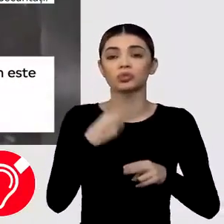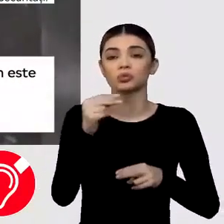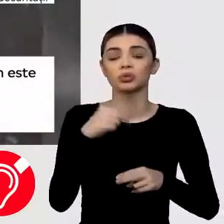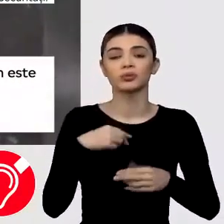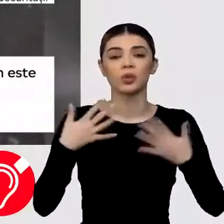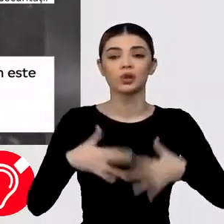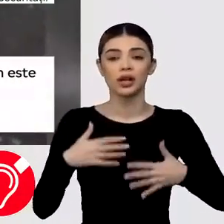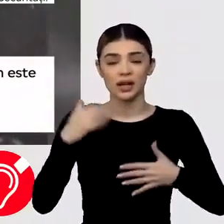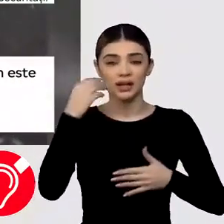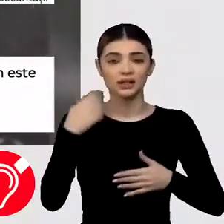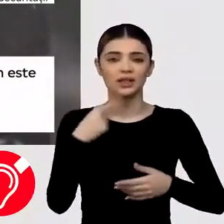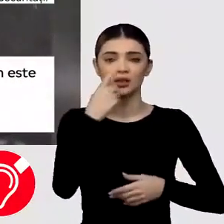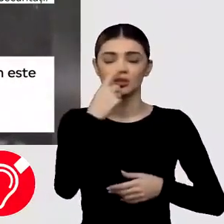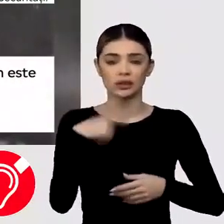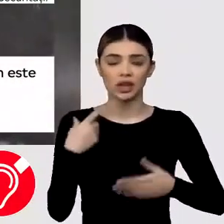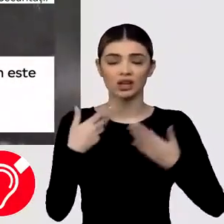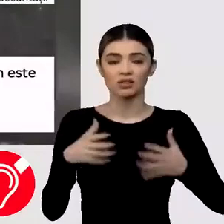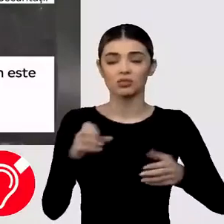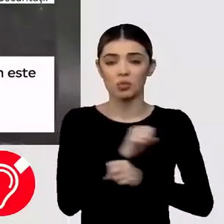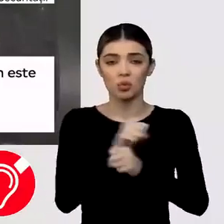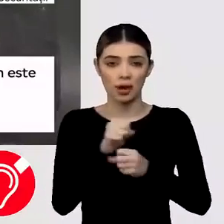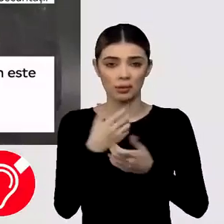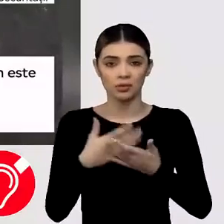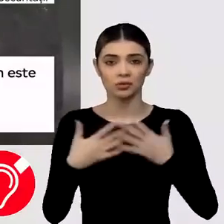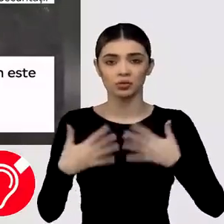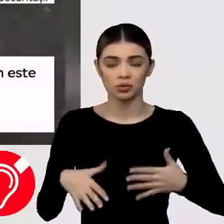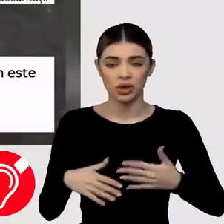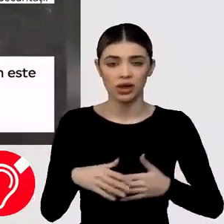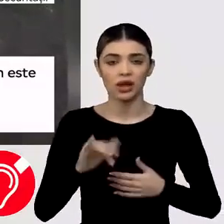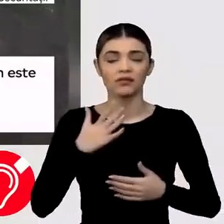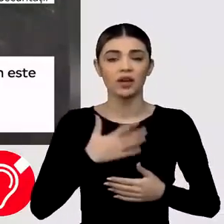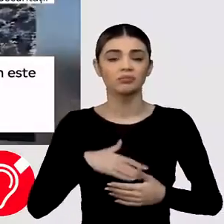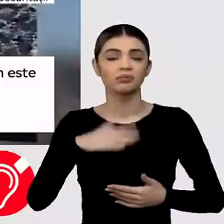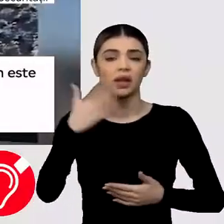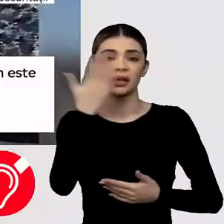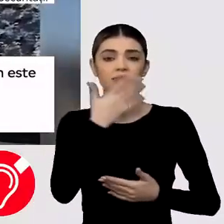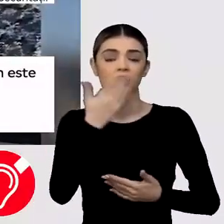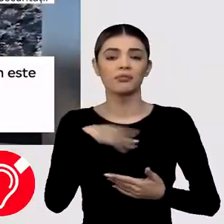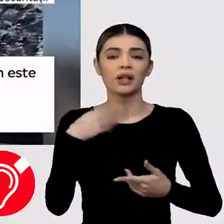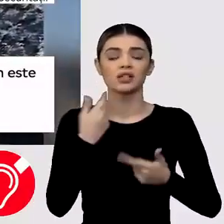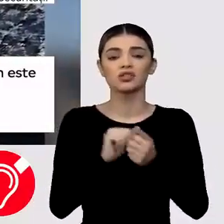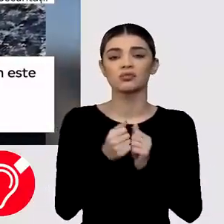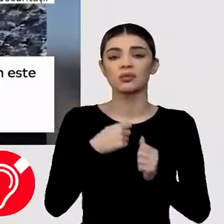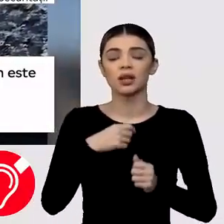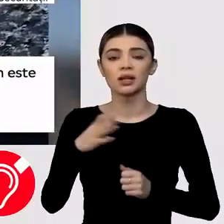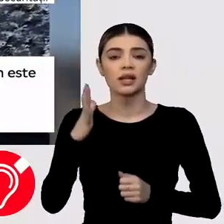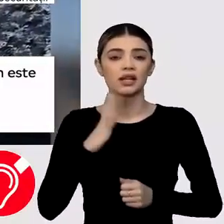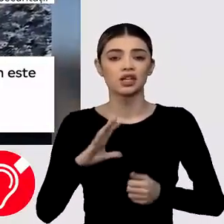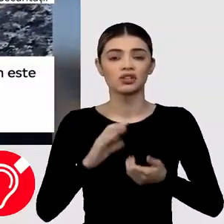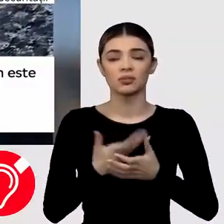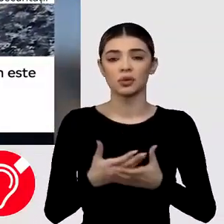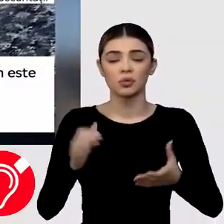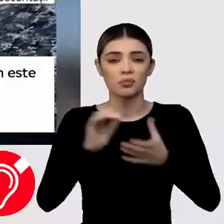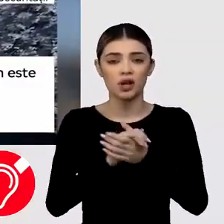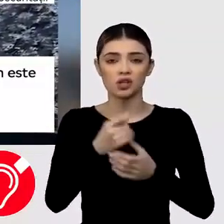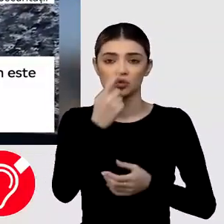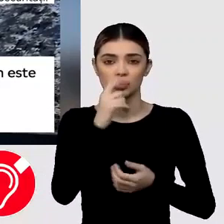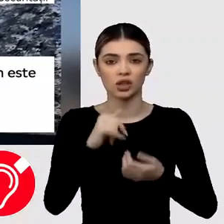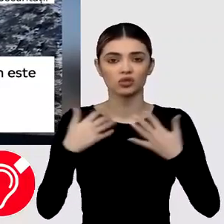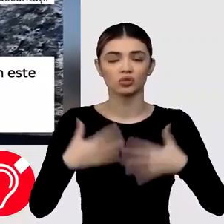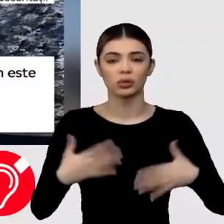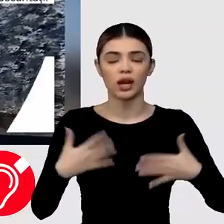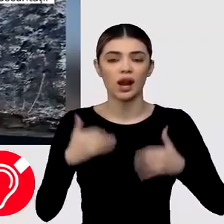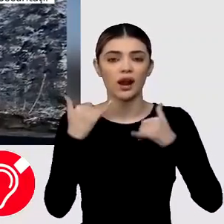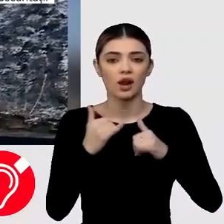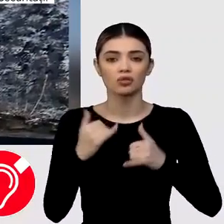Rusia, instrumentul european pentru pace, securitatea alimentară, accesibilitatea preților alimentare. Știm că